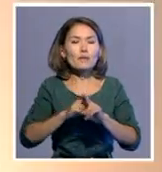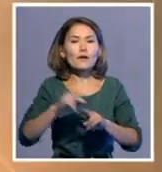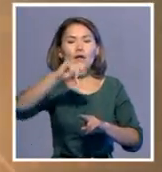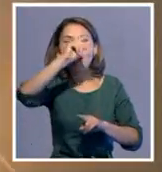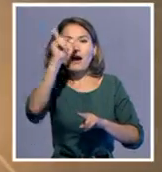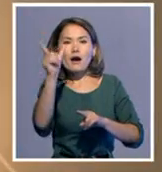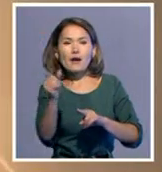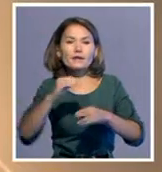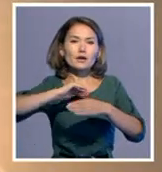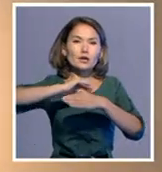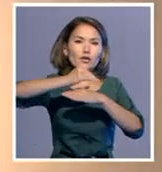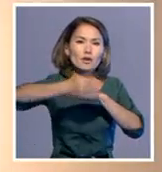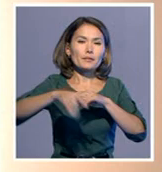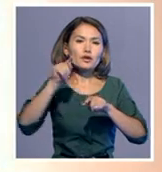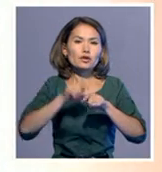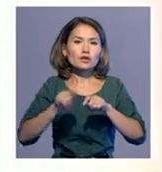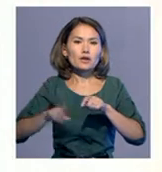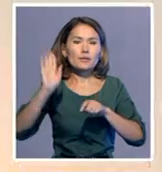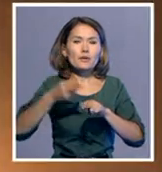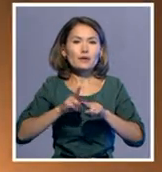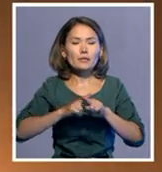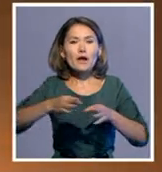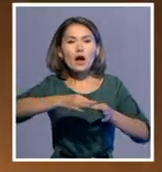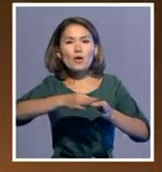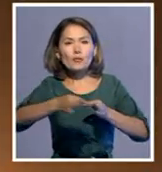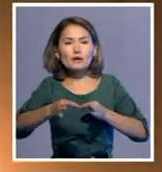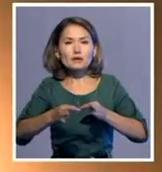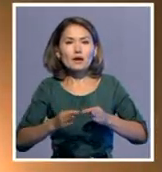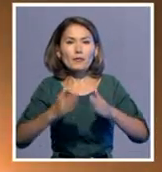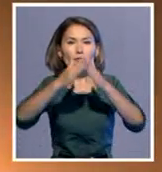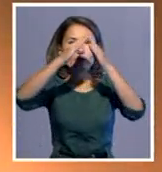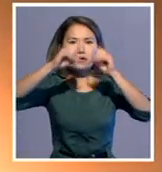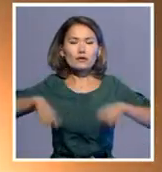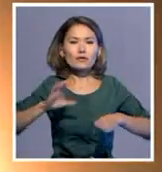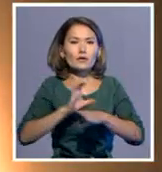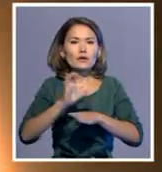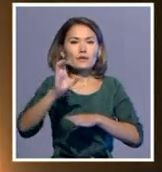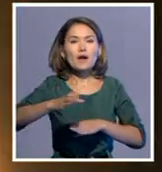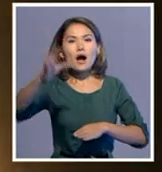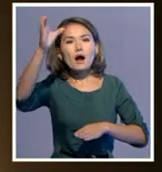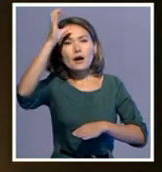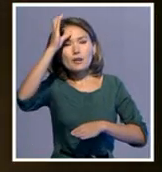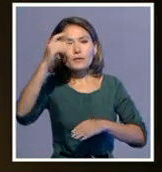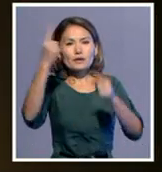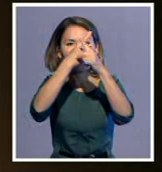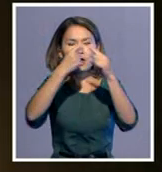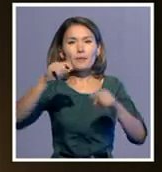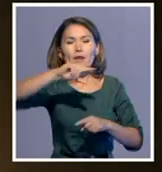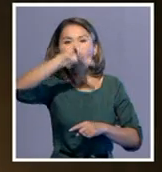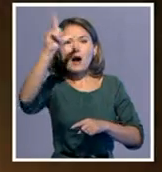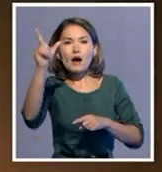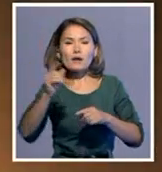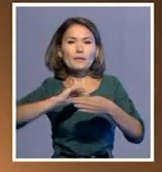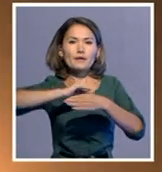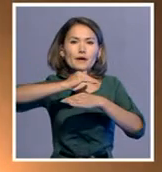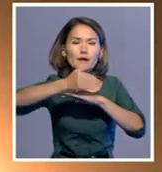ғазды зертте өтерек. Апарат Вирджини штатының вал опаралынан көкке самғаған. Қалымдардың бұл жамына қарағанда айбетіндегі шаң